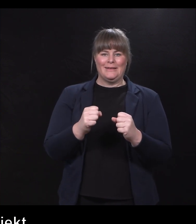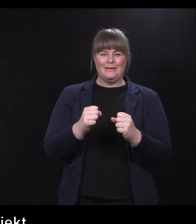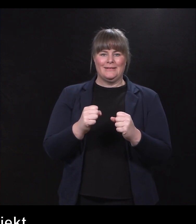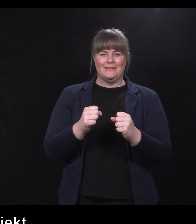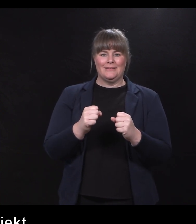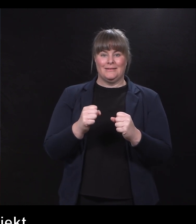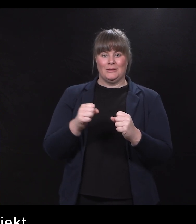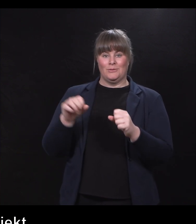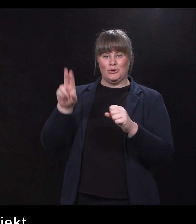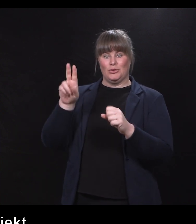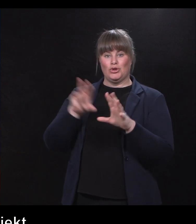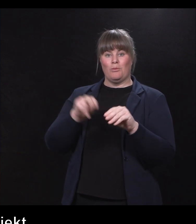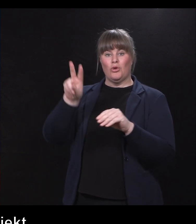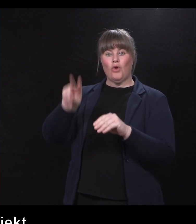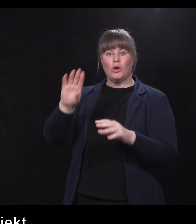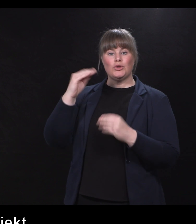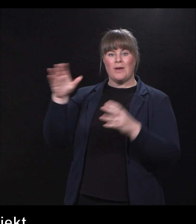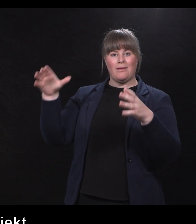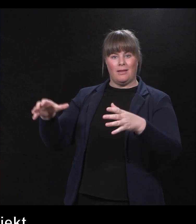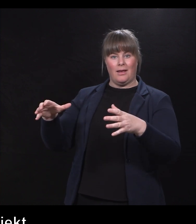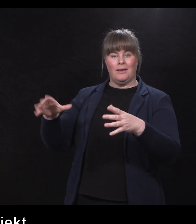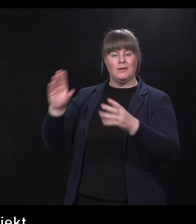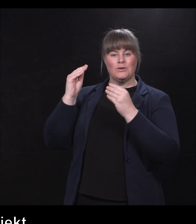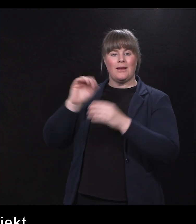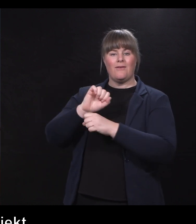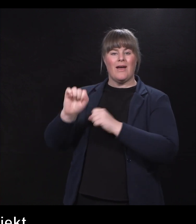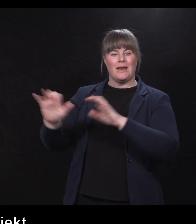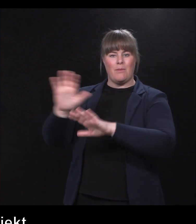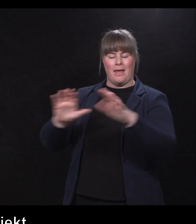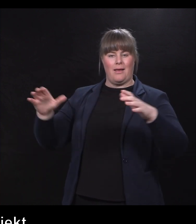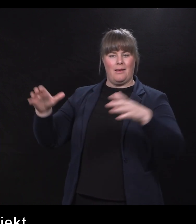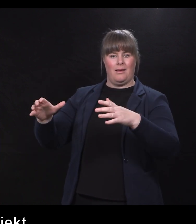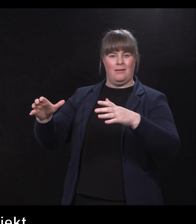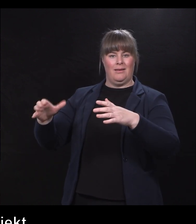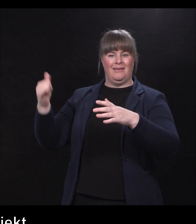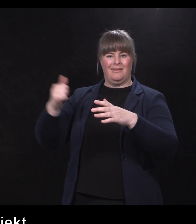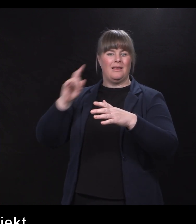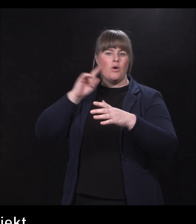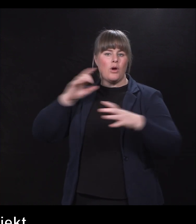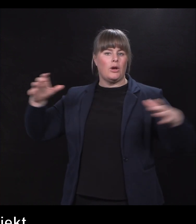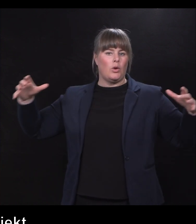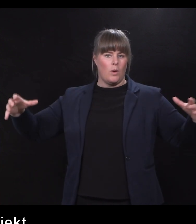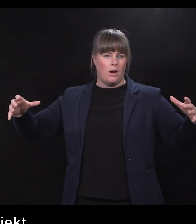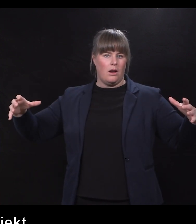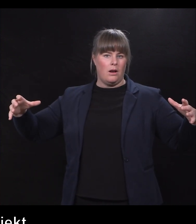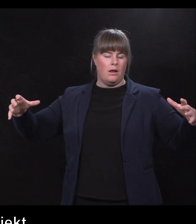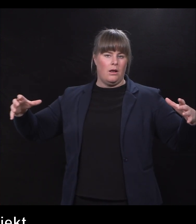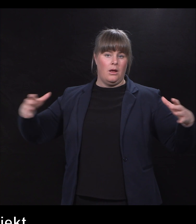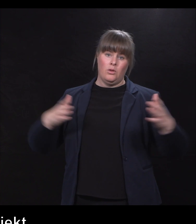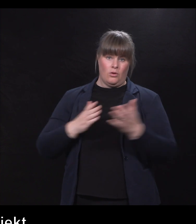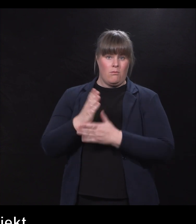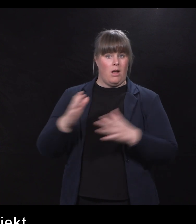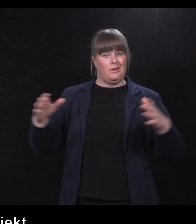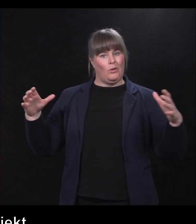sammen i et hørende kull. Et normalt kull, som vi ofte også refererer det til. De er ute i